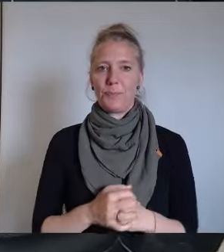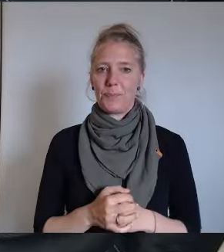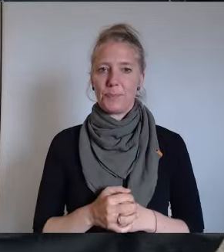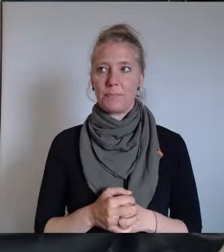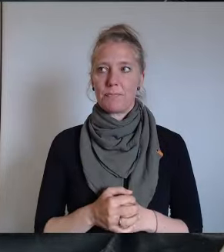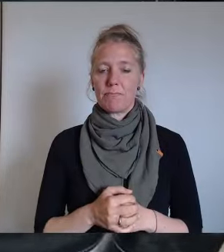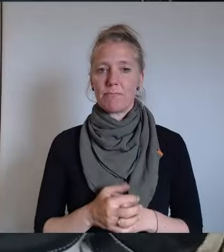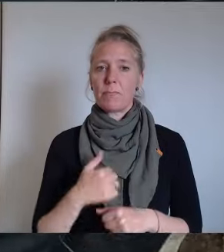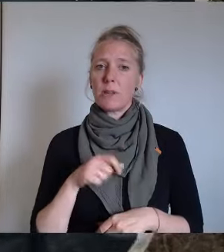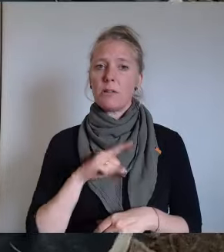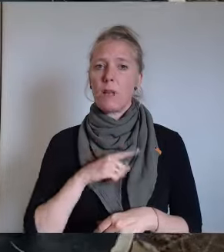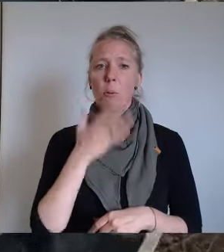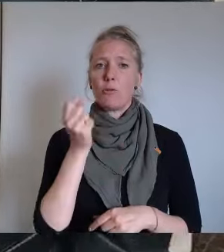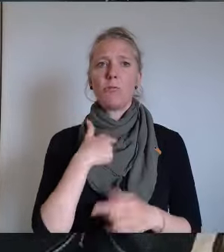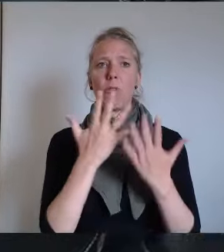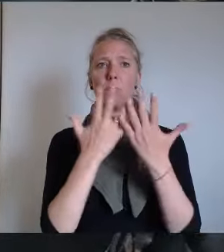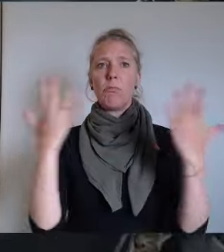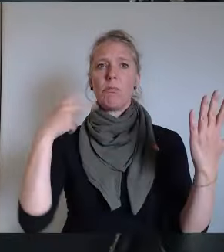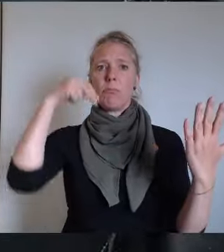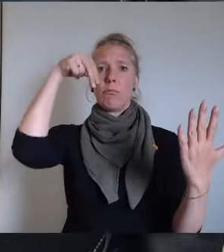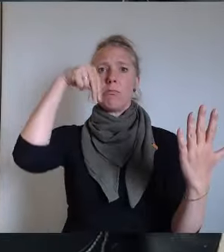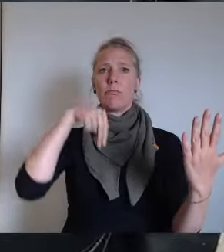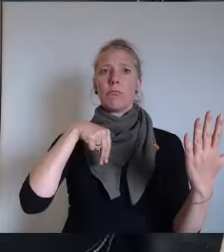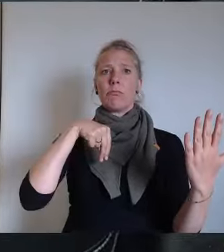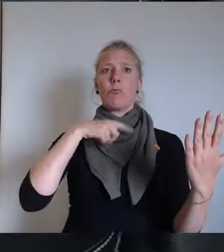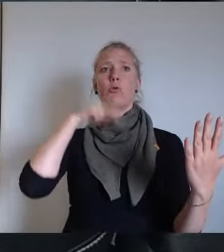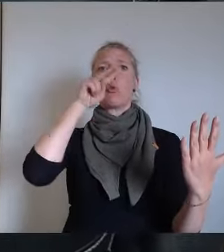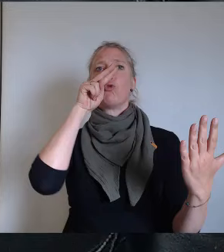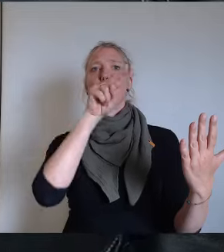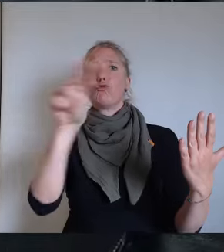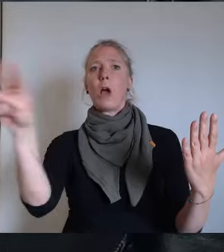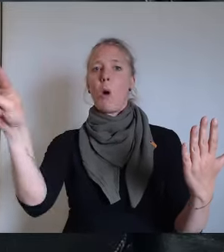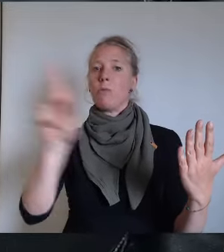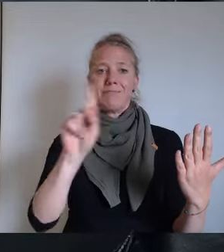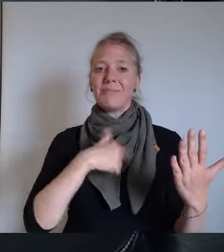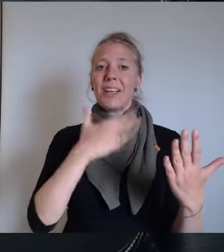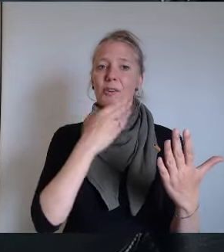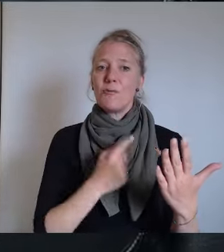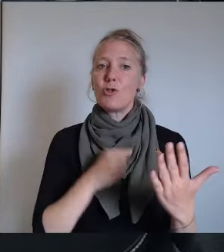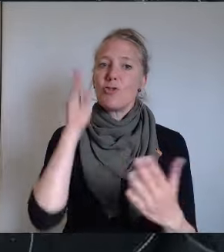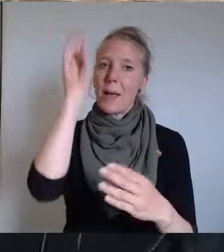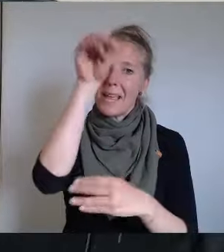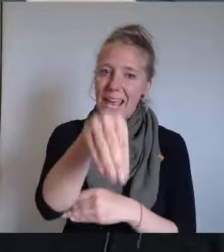Ja, wir wollen, ich will nicht am Rand stehen, sondern beim Sport auch mitmachen.